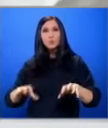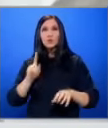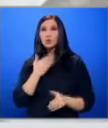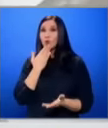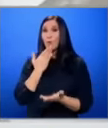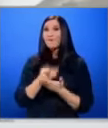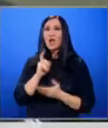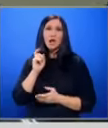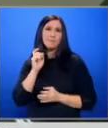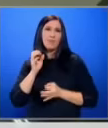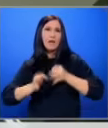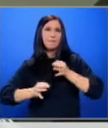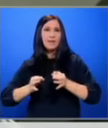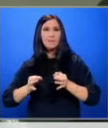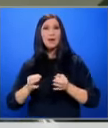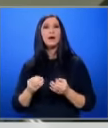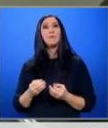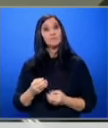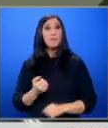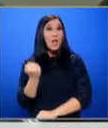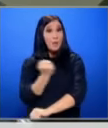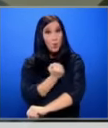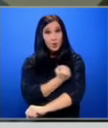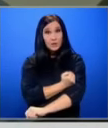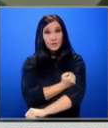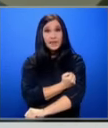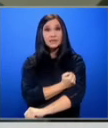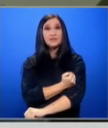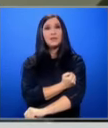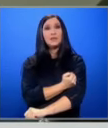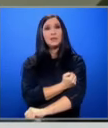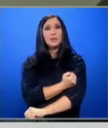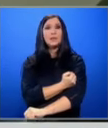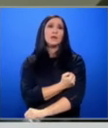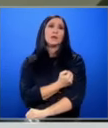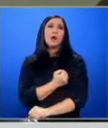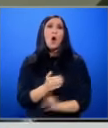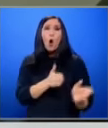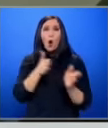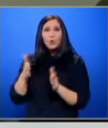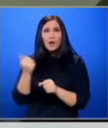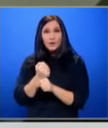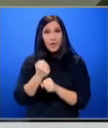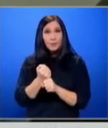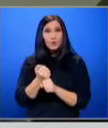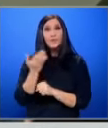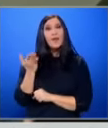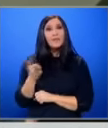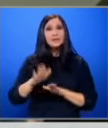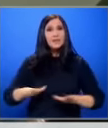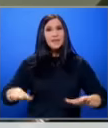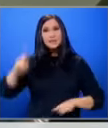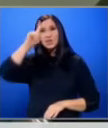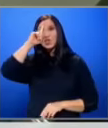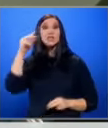обяви Грипна епидемия Отлагане на иммунизациите Отлагане на работата на тези детски и